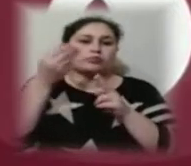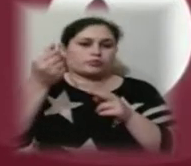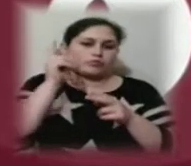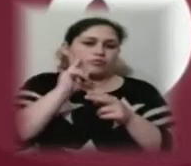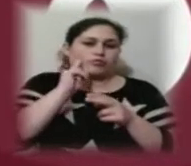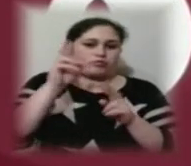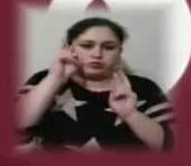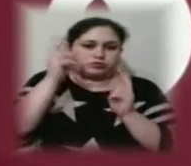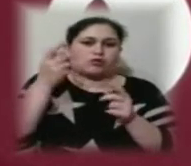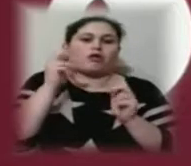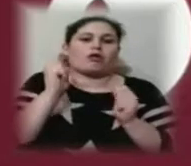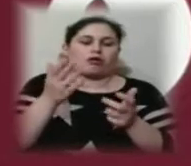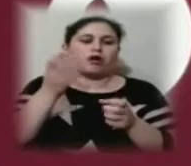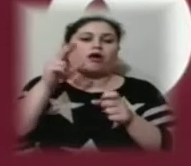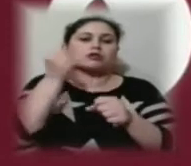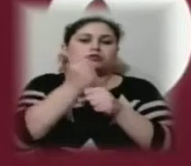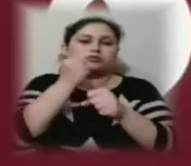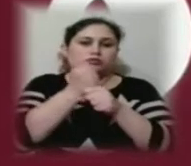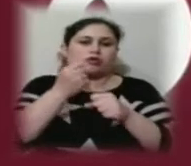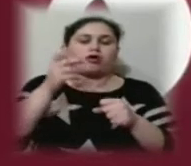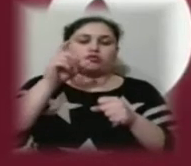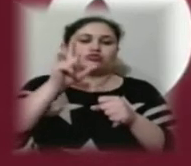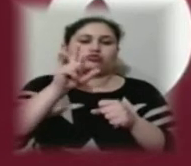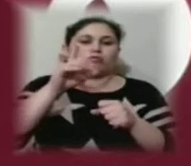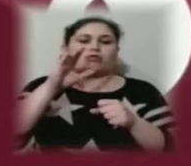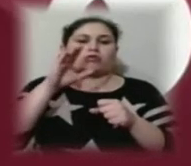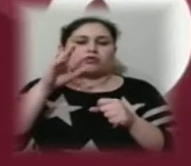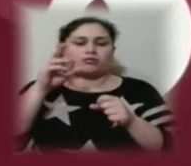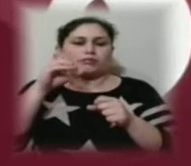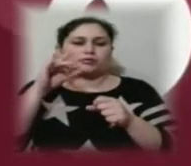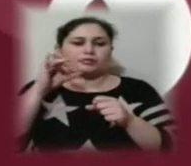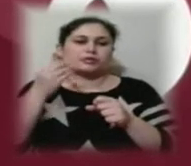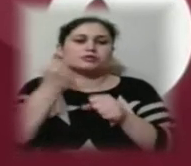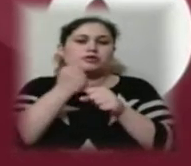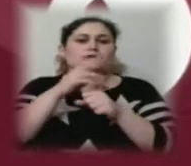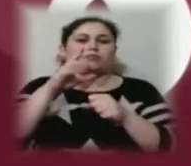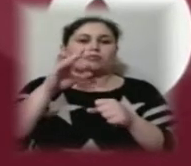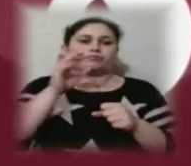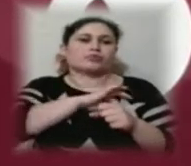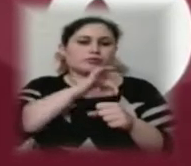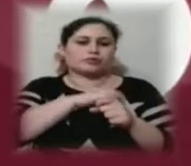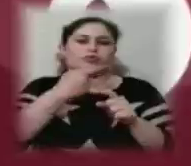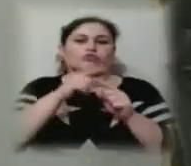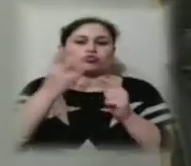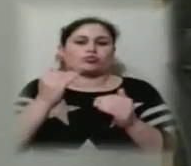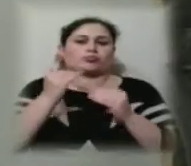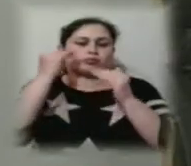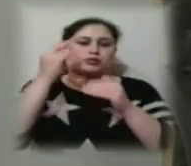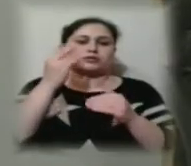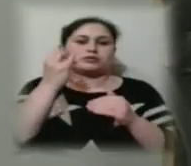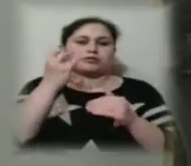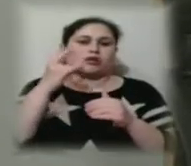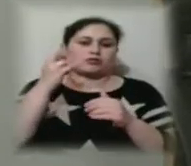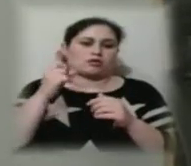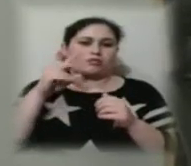Тобто, для того, щоб його зробити прибутковим, треба як мінімум підняти ціну. Депутат